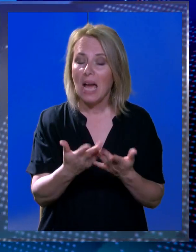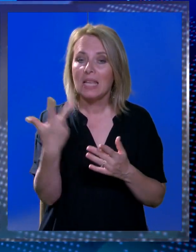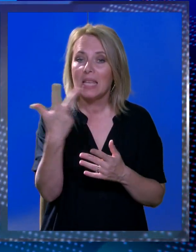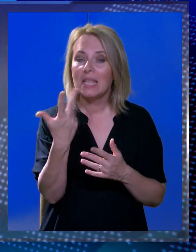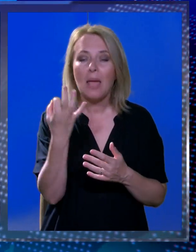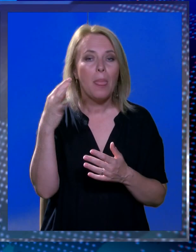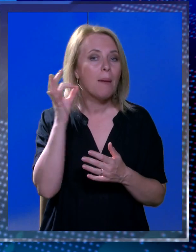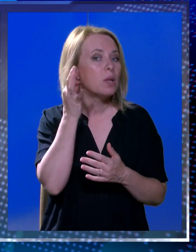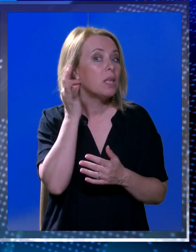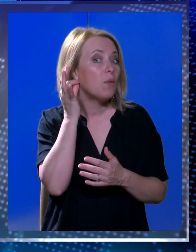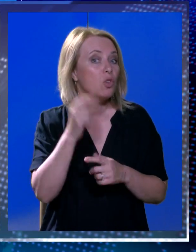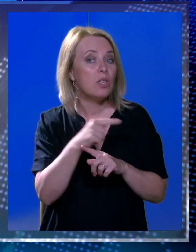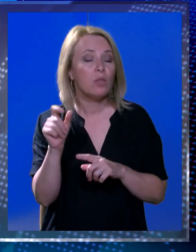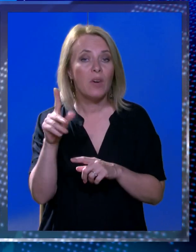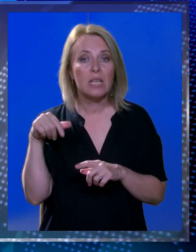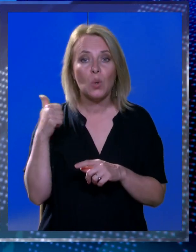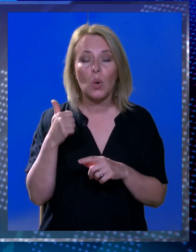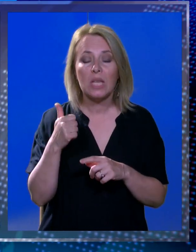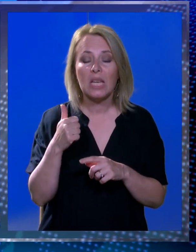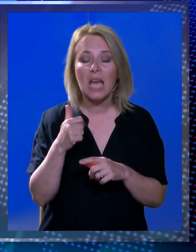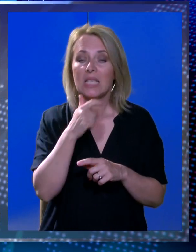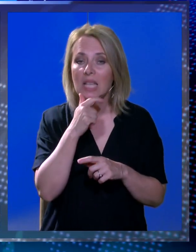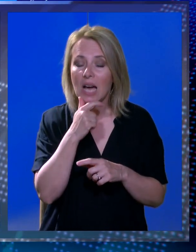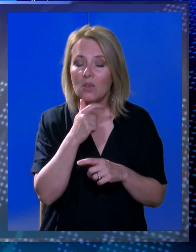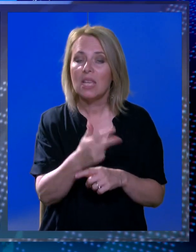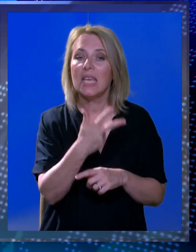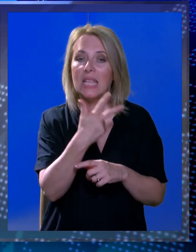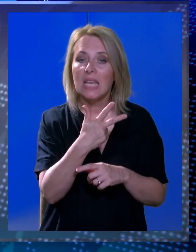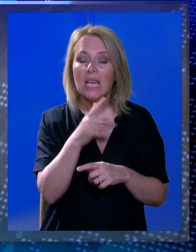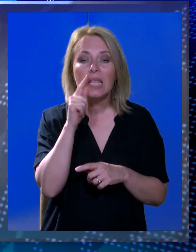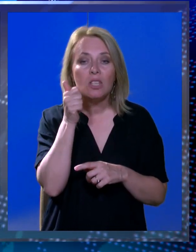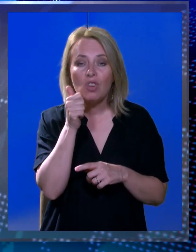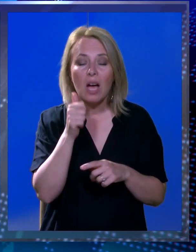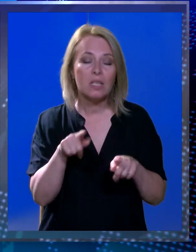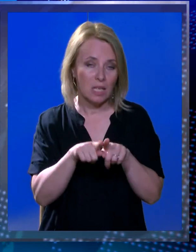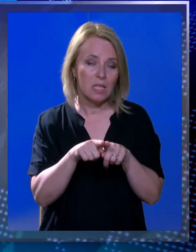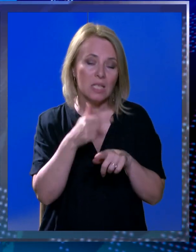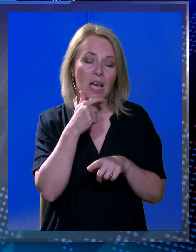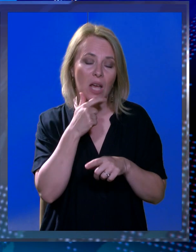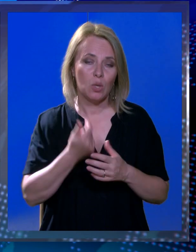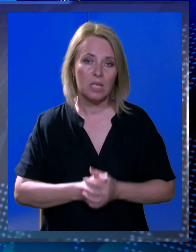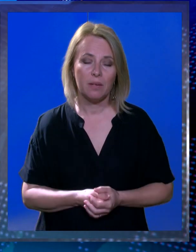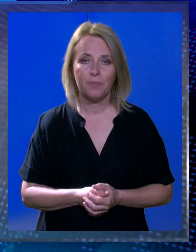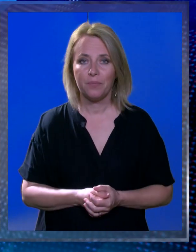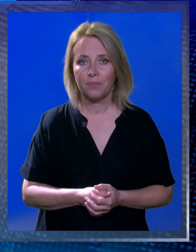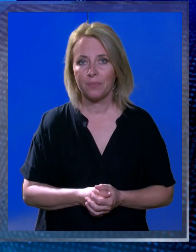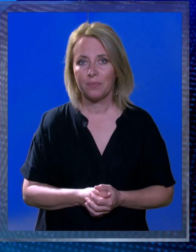tri prvoplasirane djevojčice do 12 godina i tri prvoplasirane dječaka u istom uzrastu.